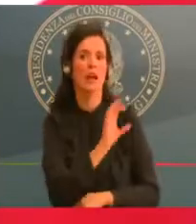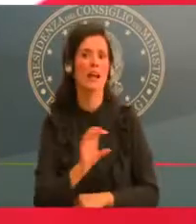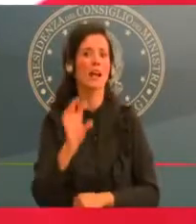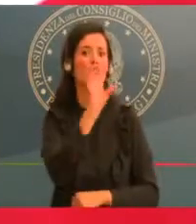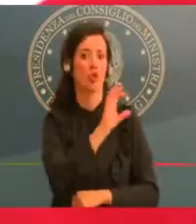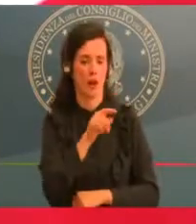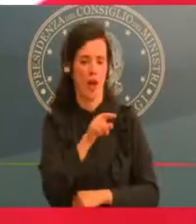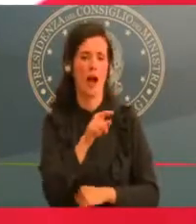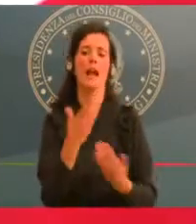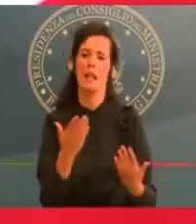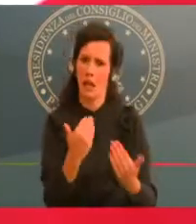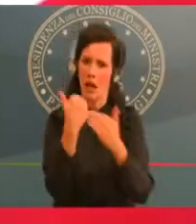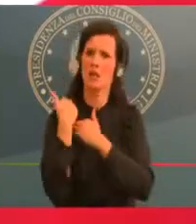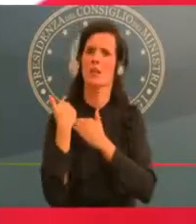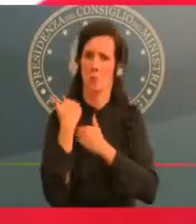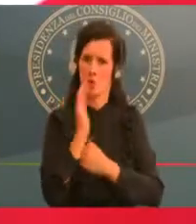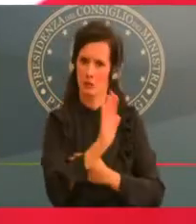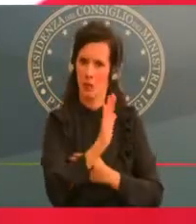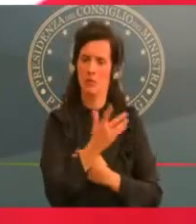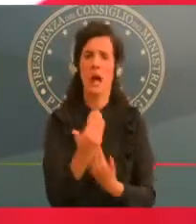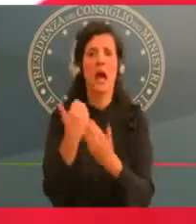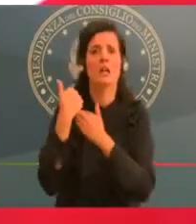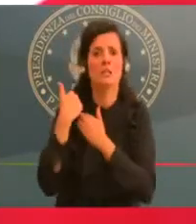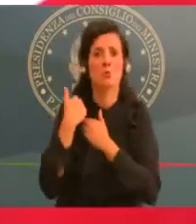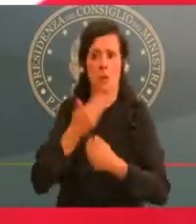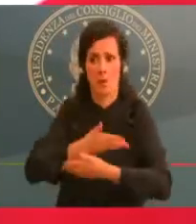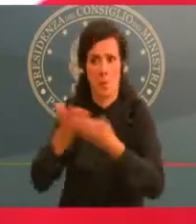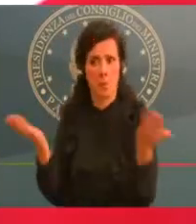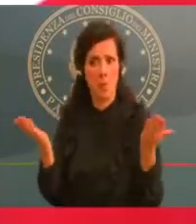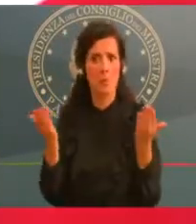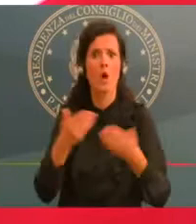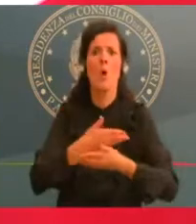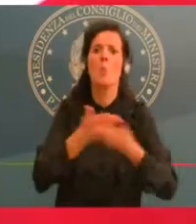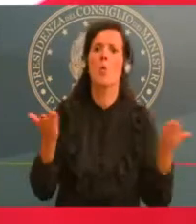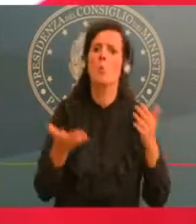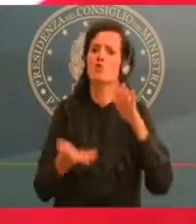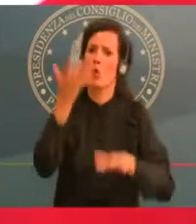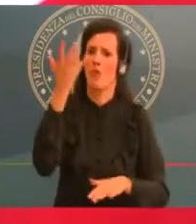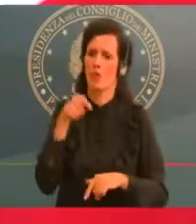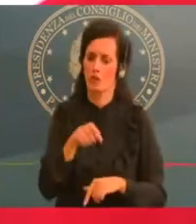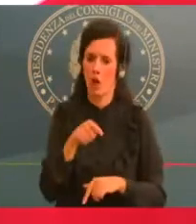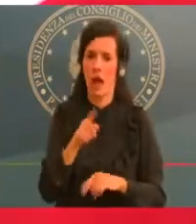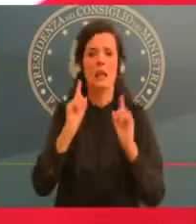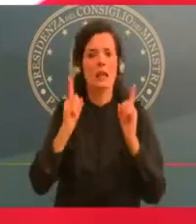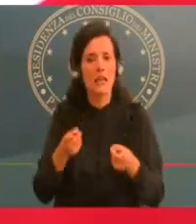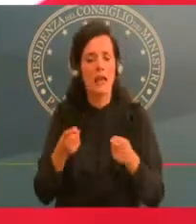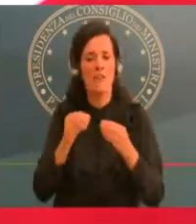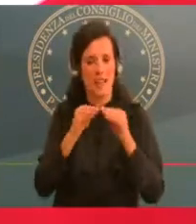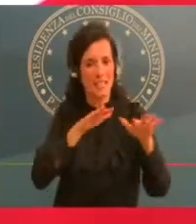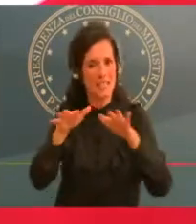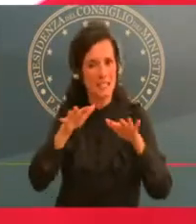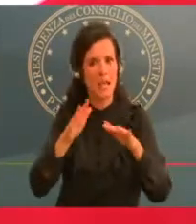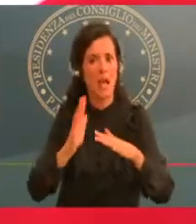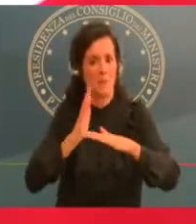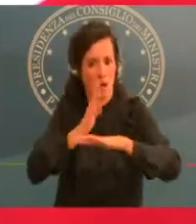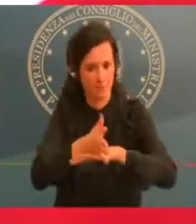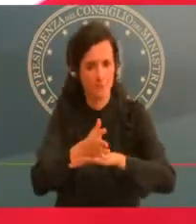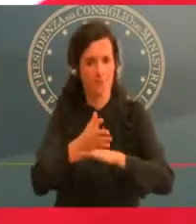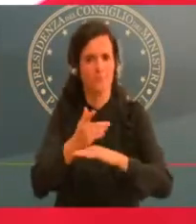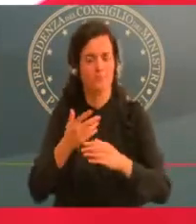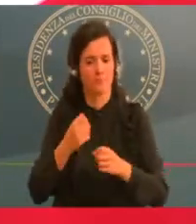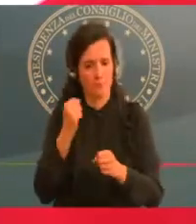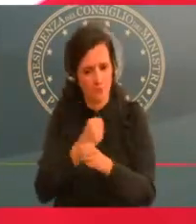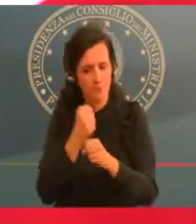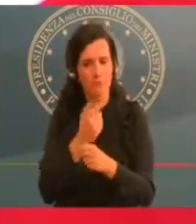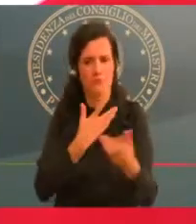questo sistema devono mandare le informazioni al loro stesso interesse perché il monitoraggio sia accurato ma